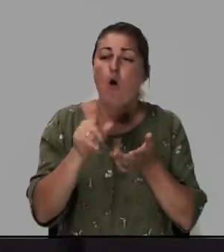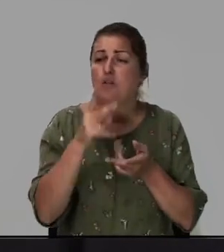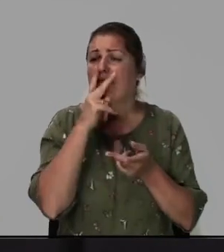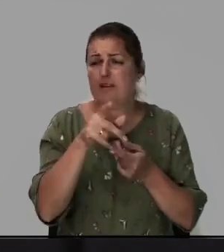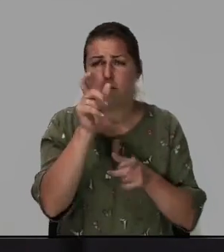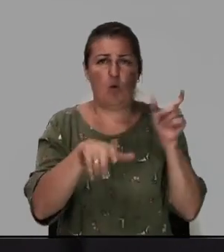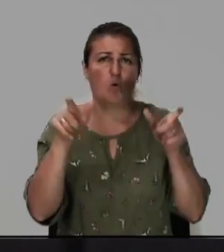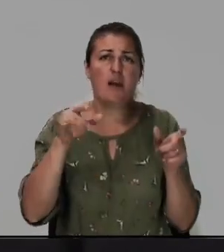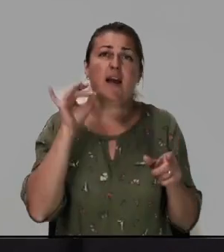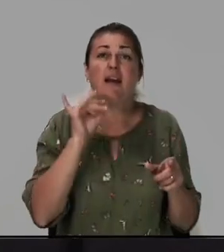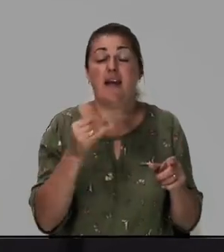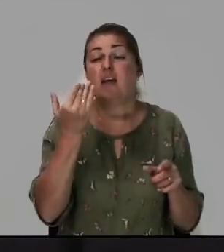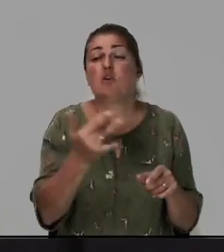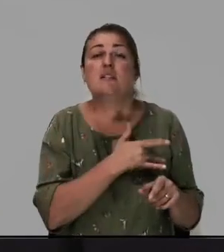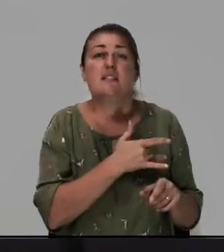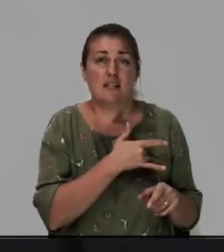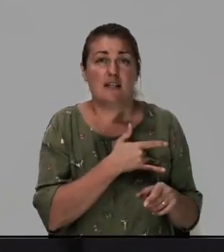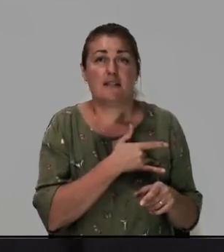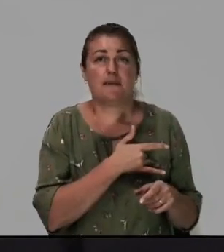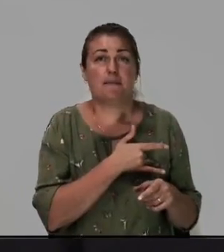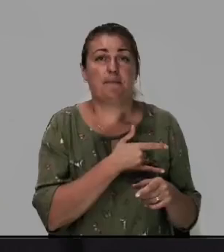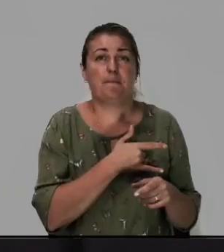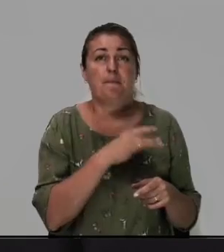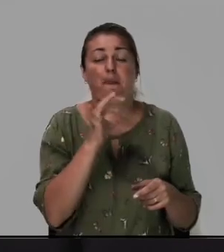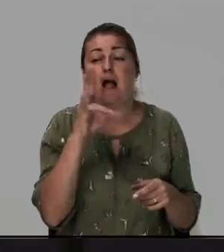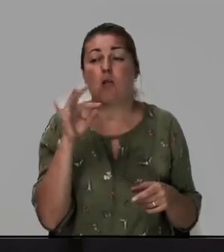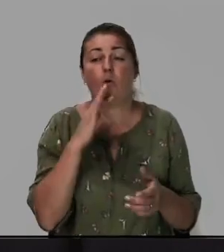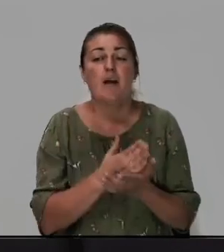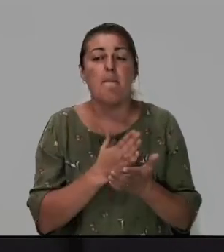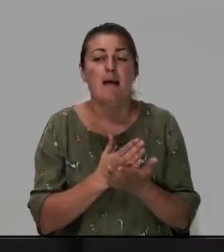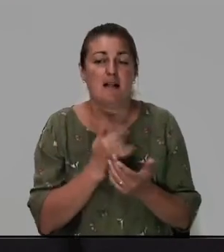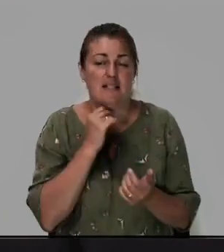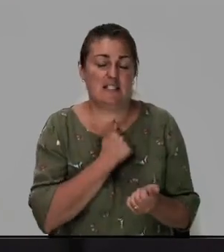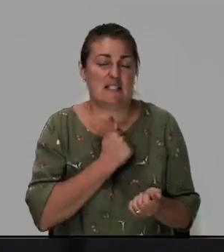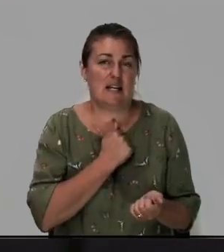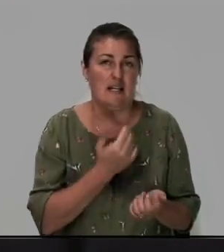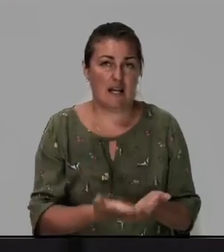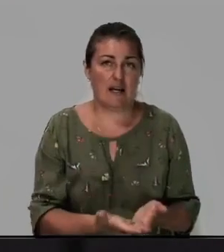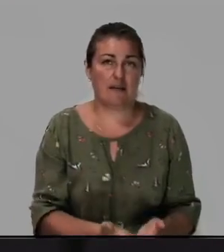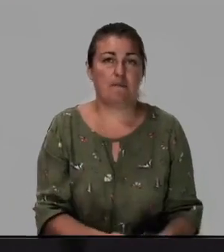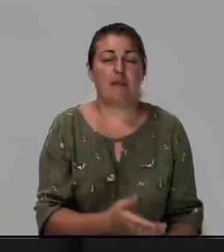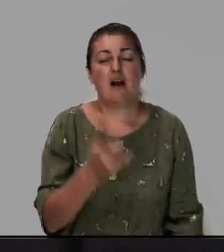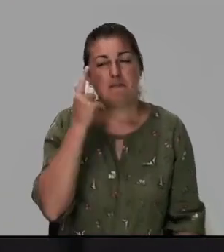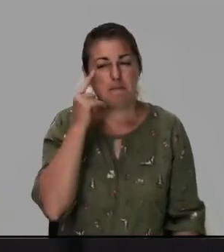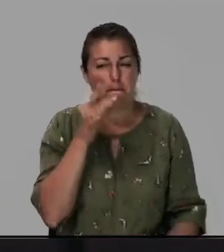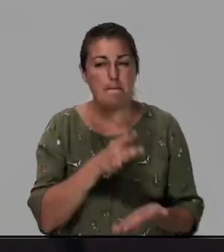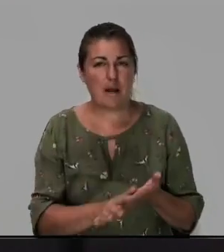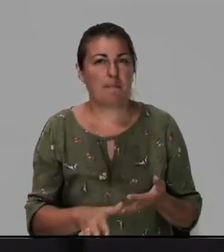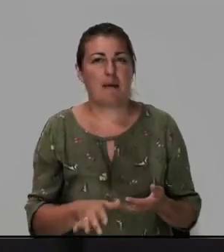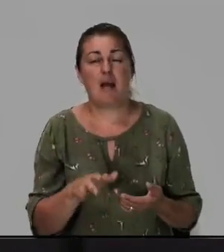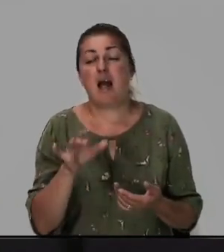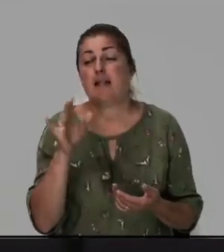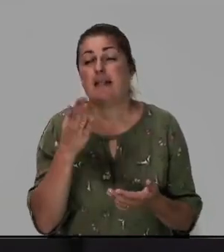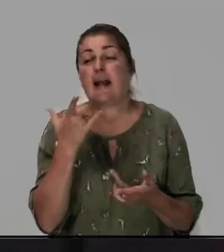и Его сердце оно имело сострадание понимаете где есть любовь